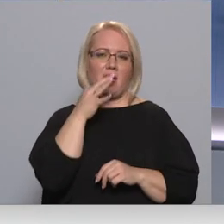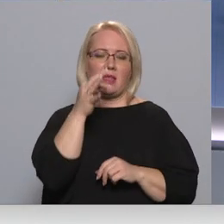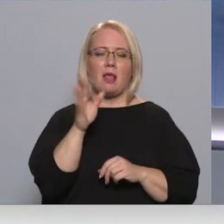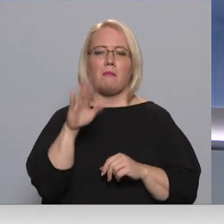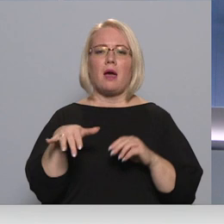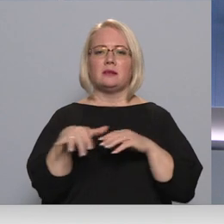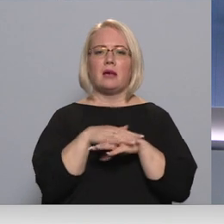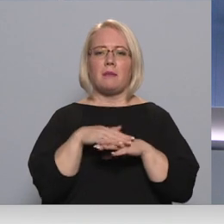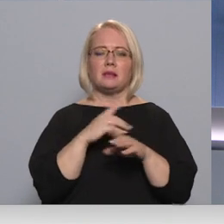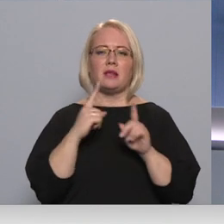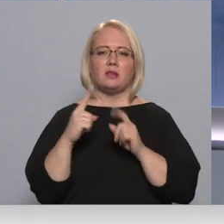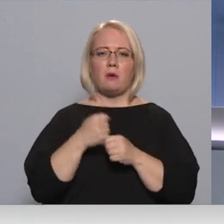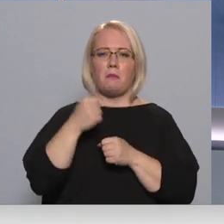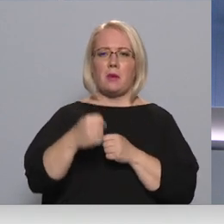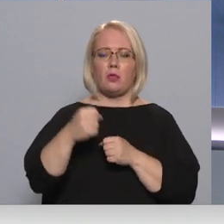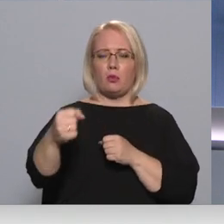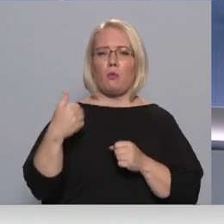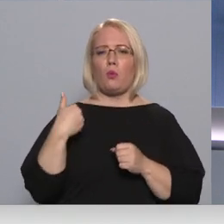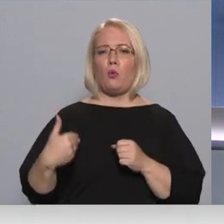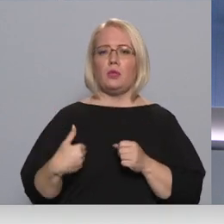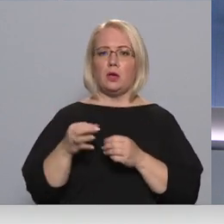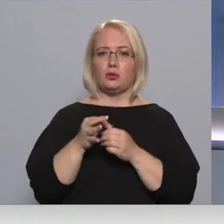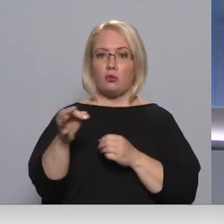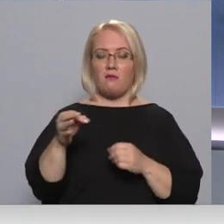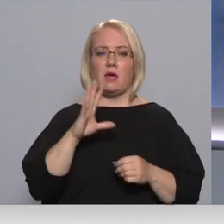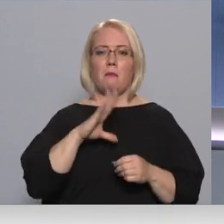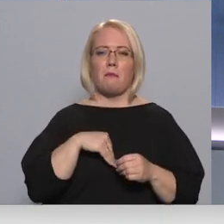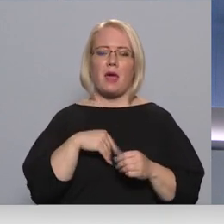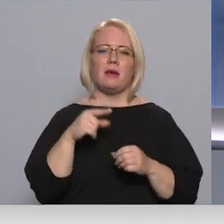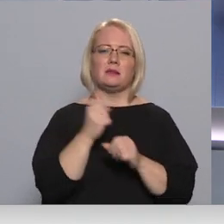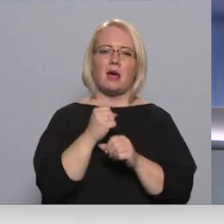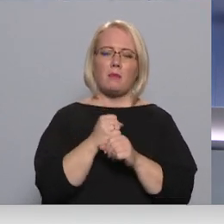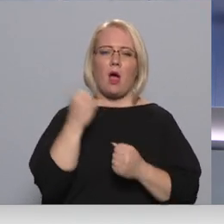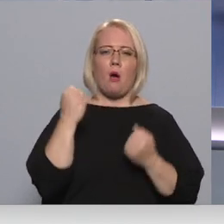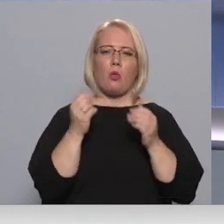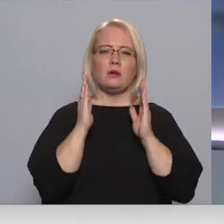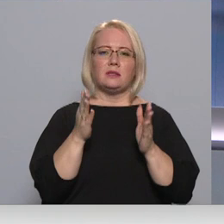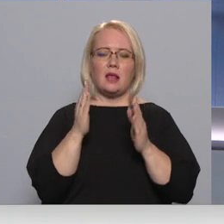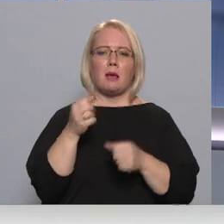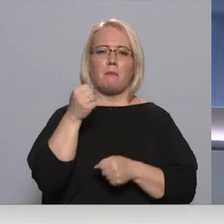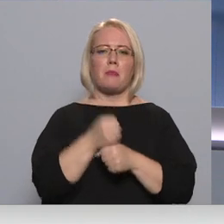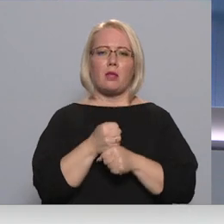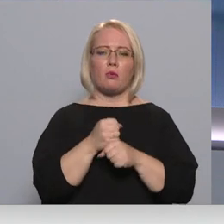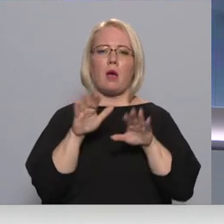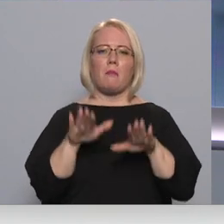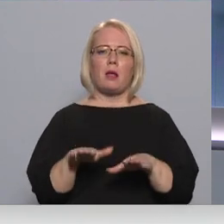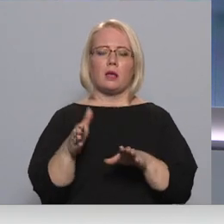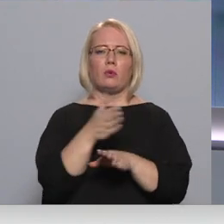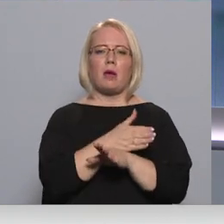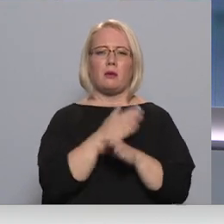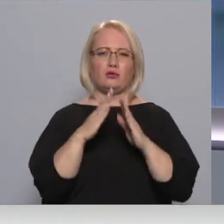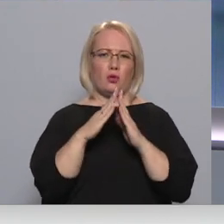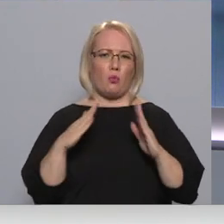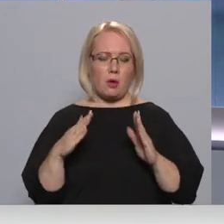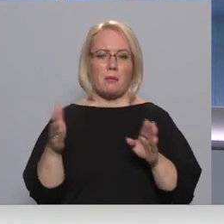sabiedriskā transporta pieturām kuldīgas novadā, jo pēc buvdarbiem uz autoceļiem pieturā atstāta iepriekšējā nojume, bet